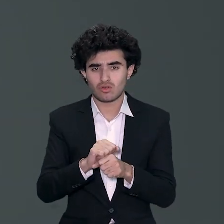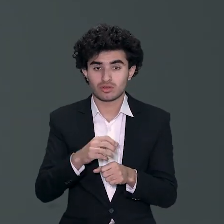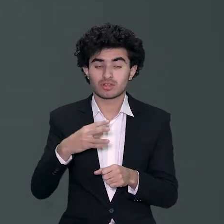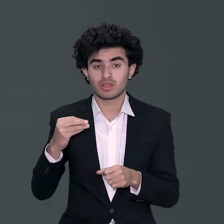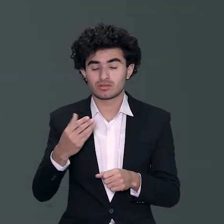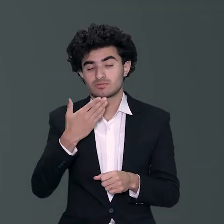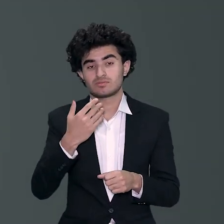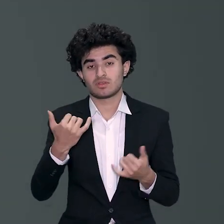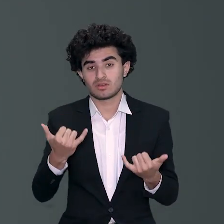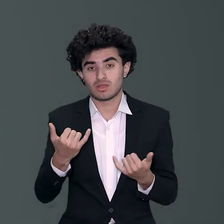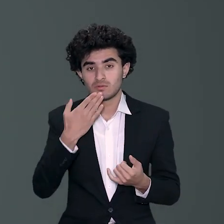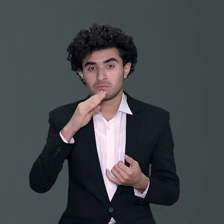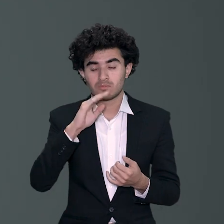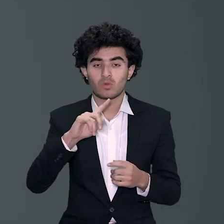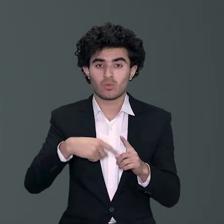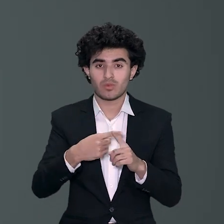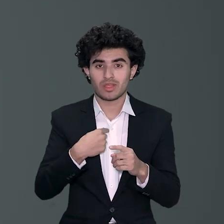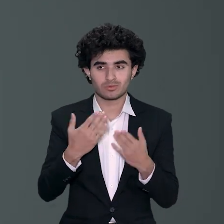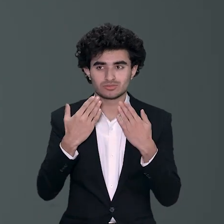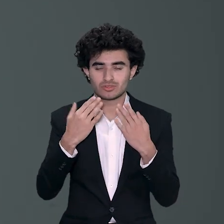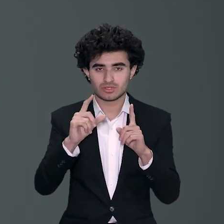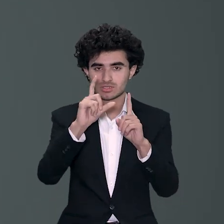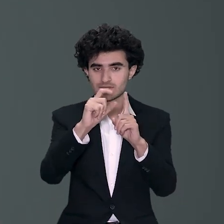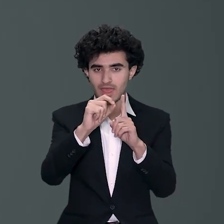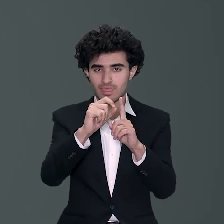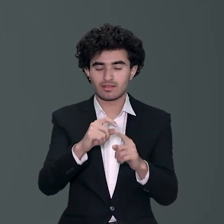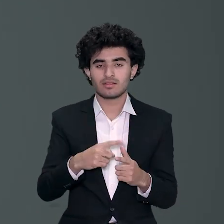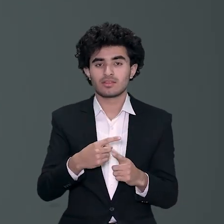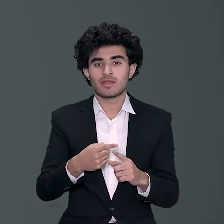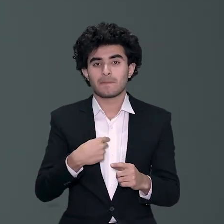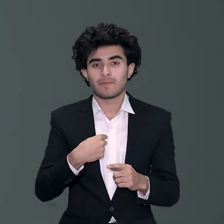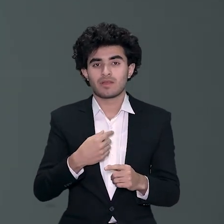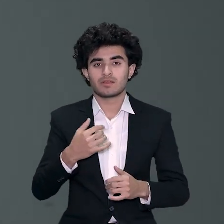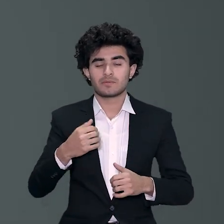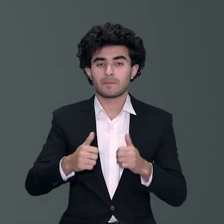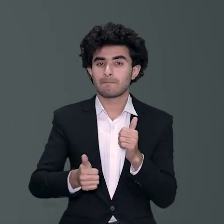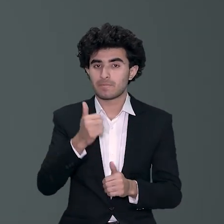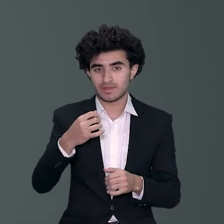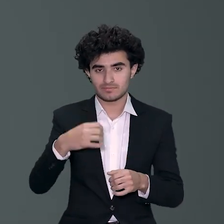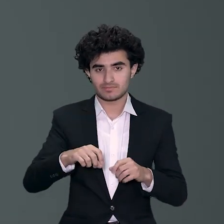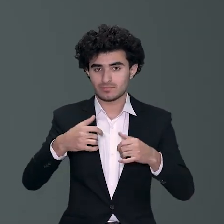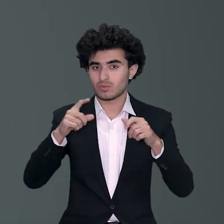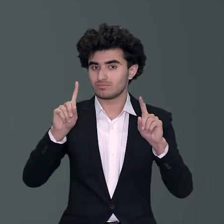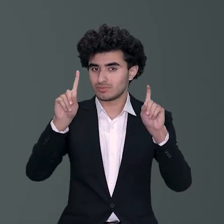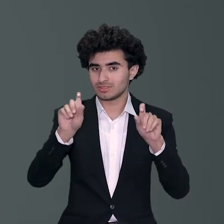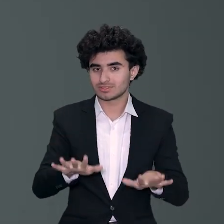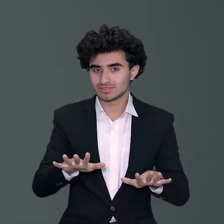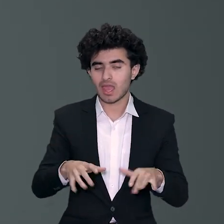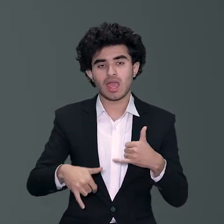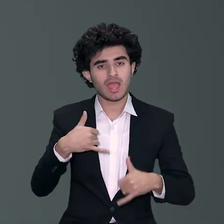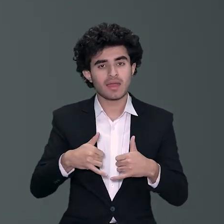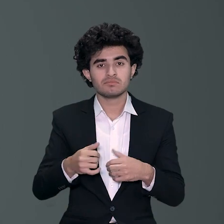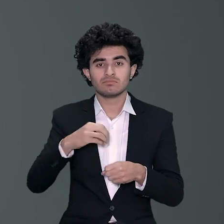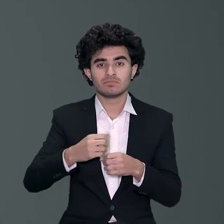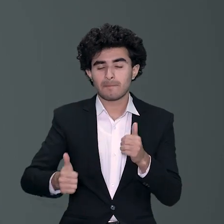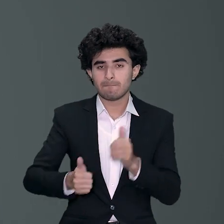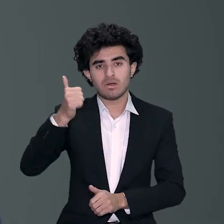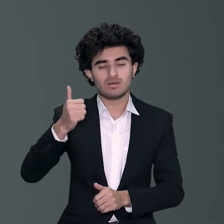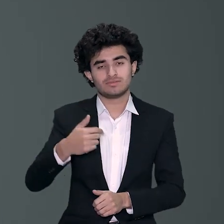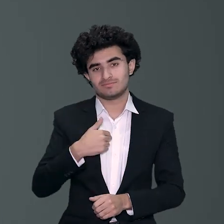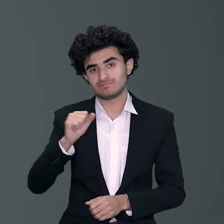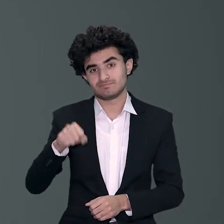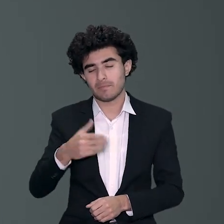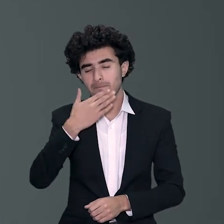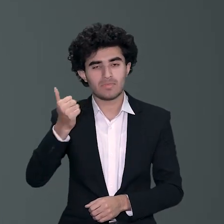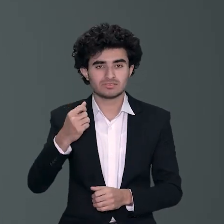الحمدللہ میٹرک کی سطح پہ آکے میری اپنے بورڈ میں ایک اچھی پوزیشن بھی آگئی ایک بڑا انٹرسٹنگ چیلنج میرے سامنے آگیا کہ